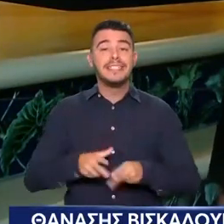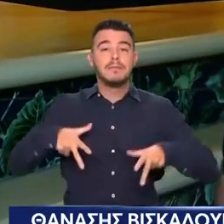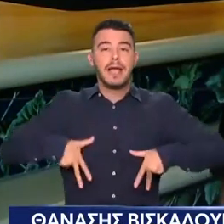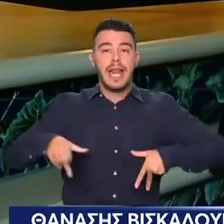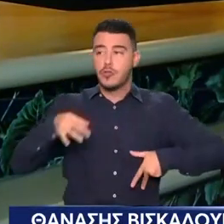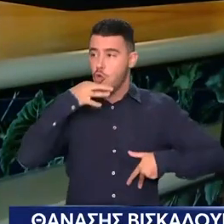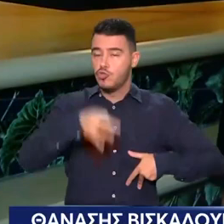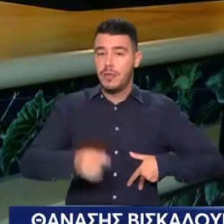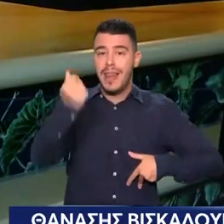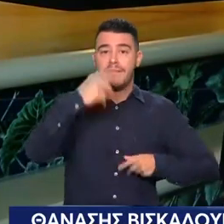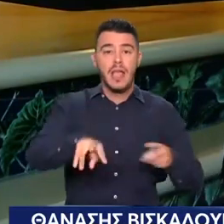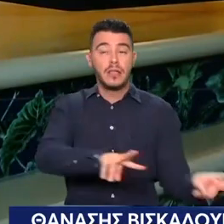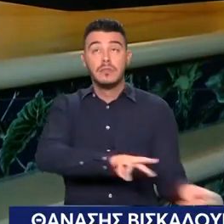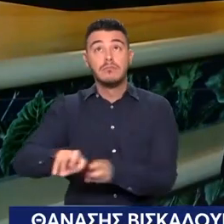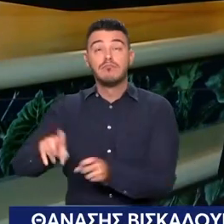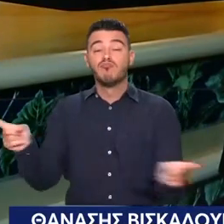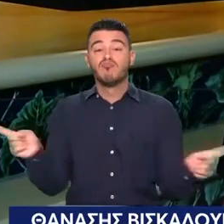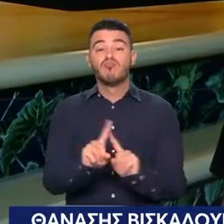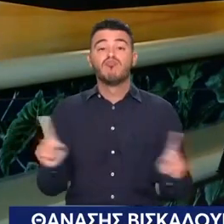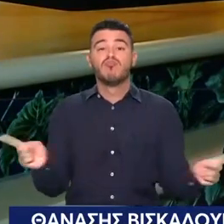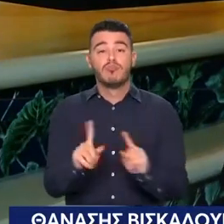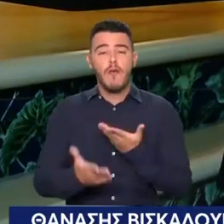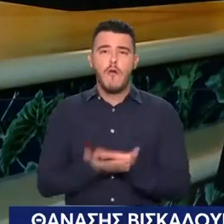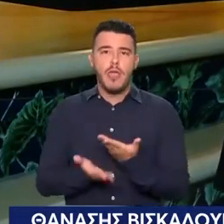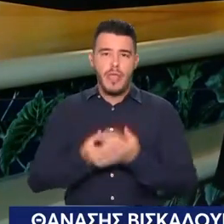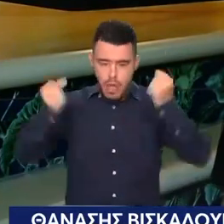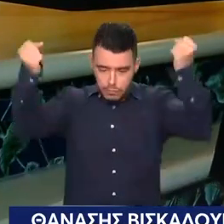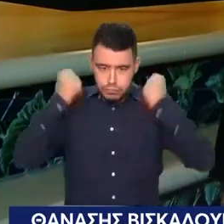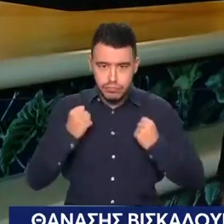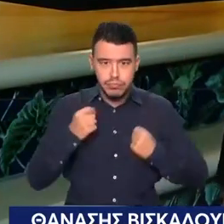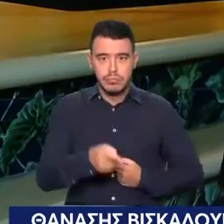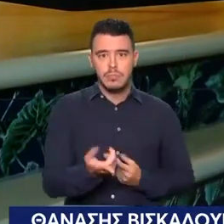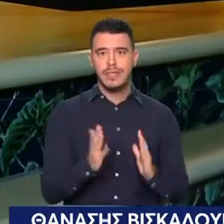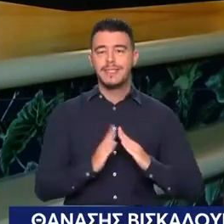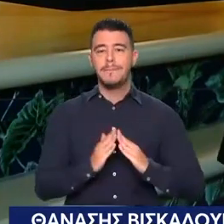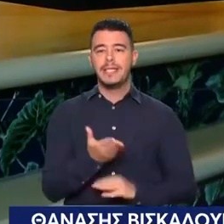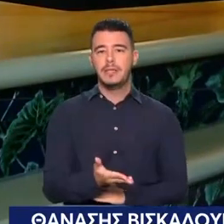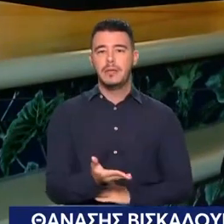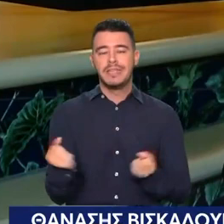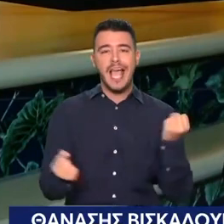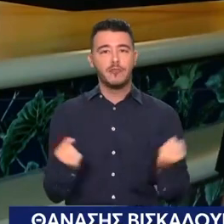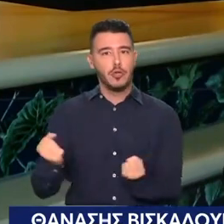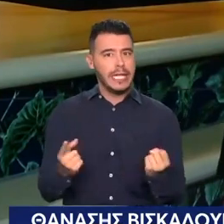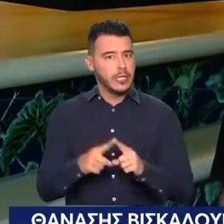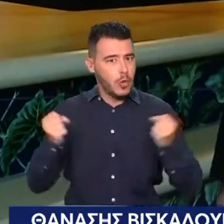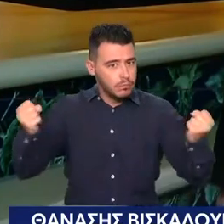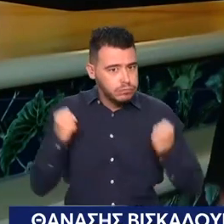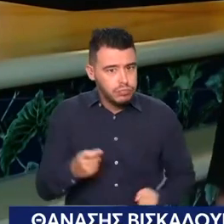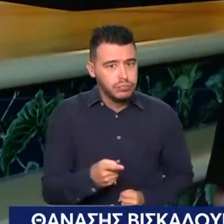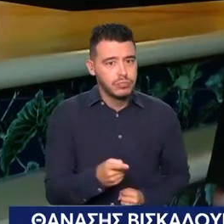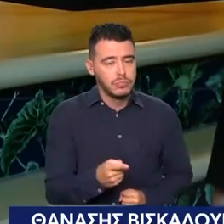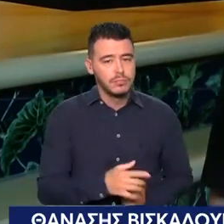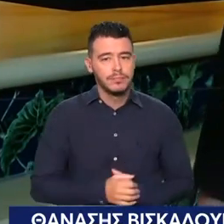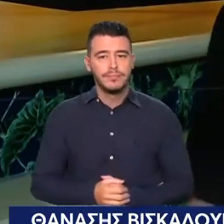αδέσμευτα Δεν δεσμευόνται Γιατί είναι λεφτά για πλειομυροπαθή Χάσαμε και το αυτοκίνητο Σε ευχαριστώ